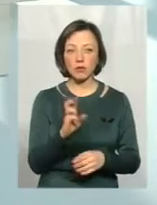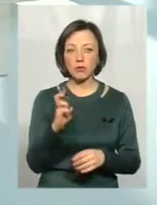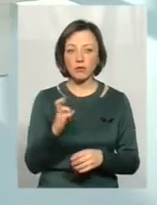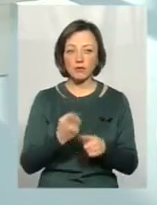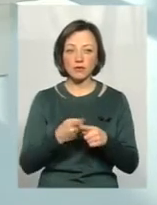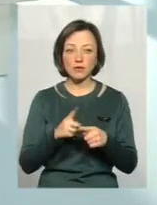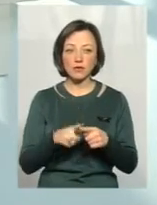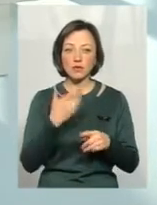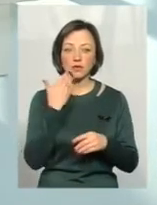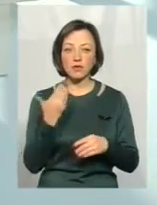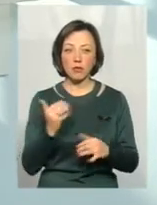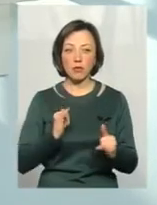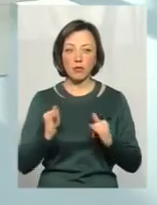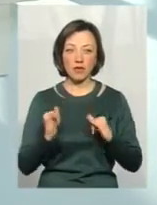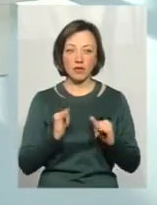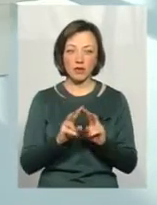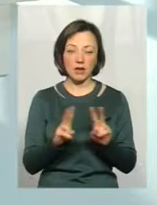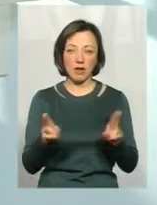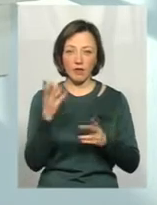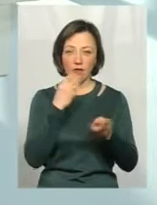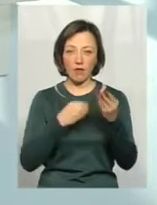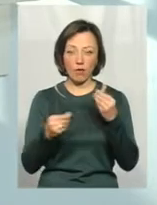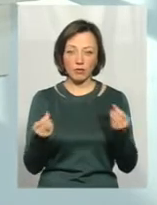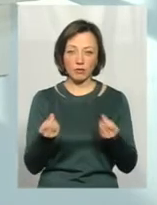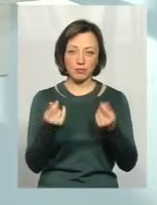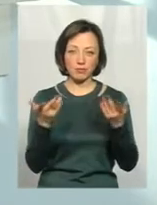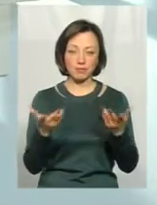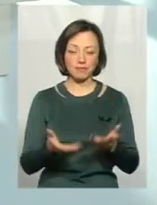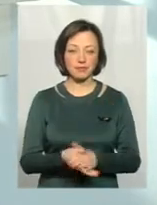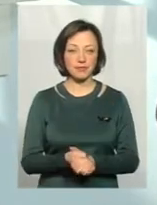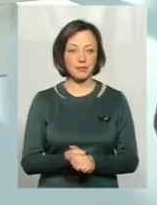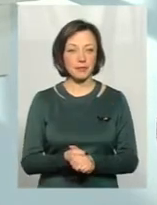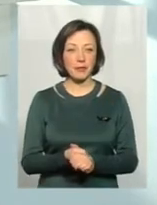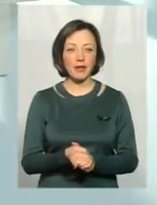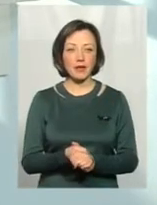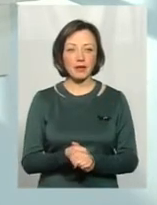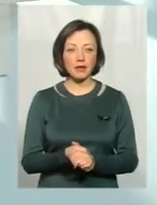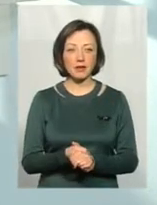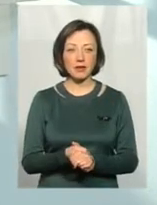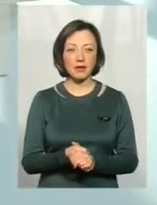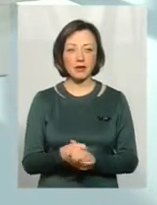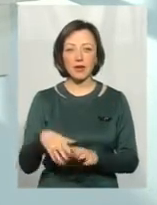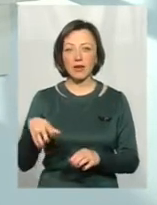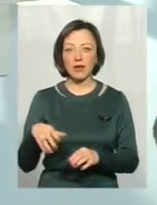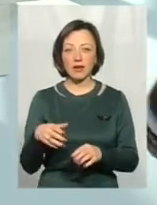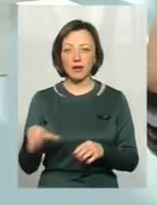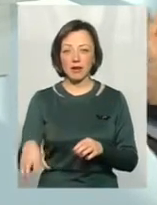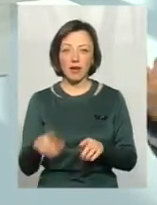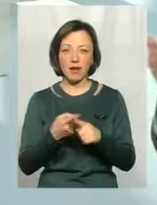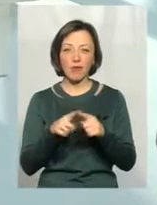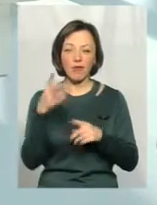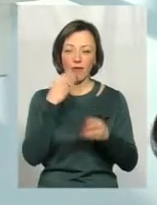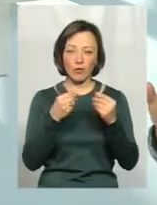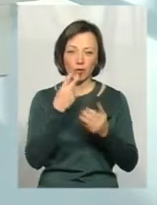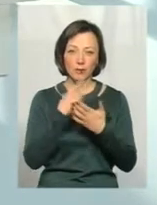в цьому звіті веде себе як фокусник, знаєте, як факір, який застромляє там в одну кишеню вужа, з другої витягує